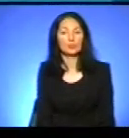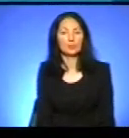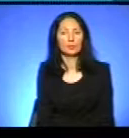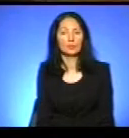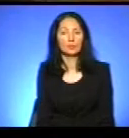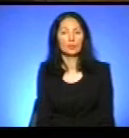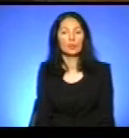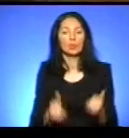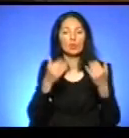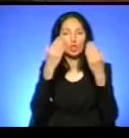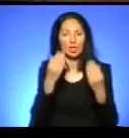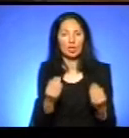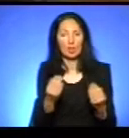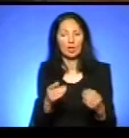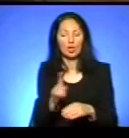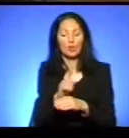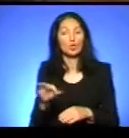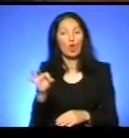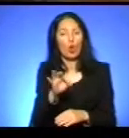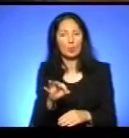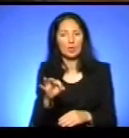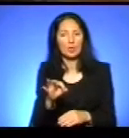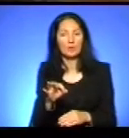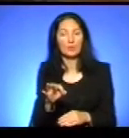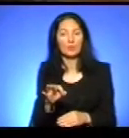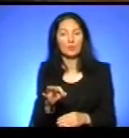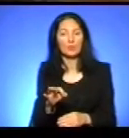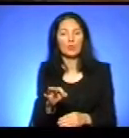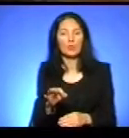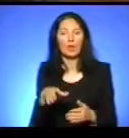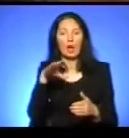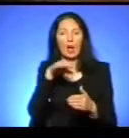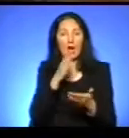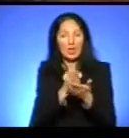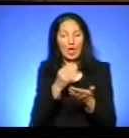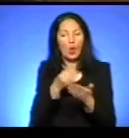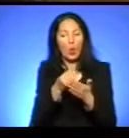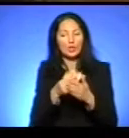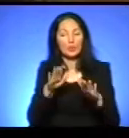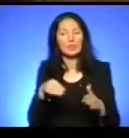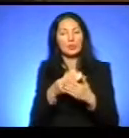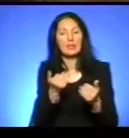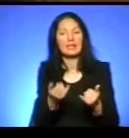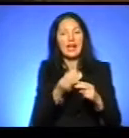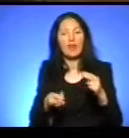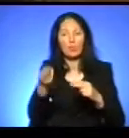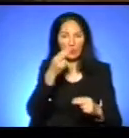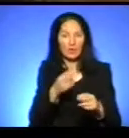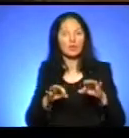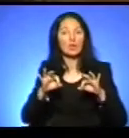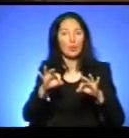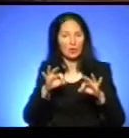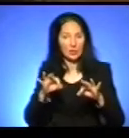На сьогоднішній день по Тернопільській області закладено коштів місцевих бюджетів для відшкодування перевізників